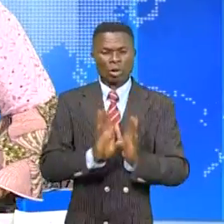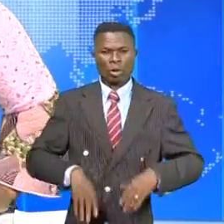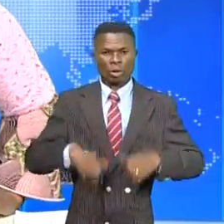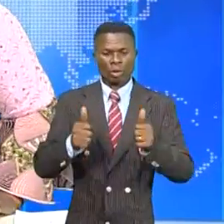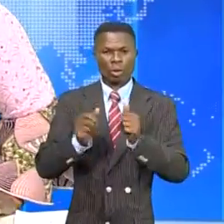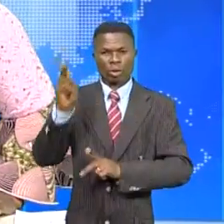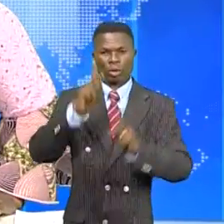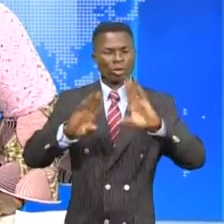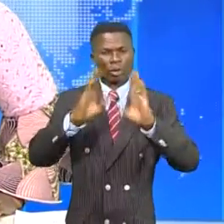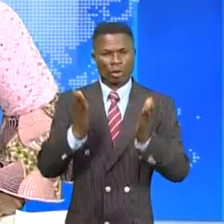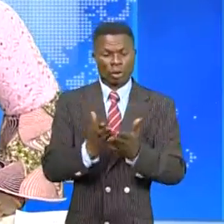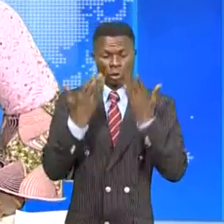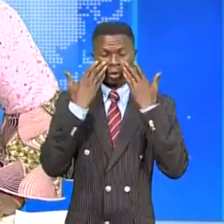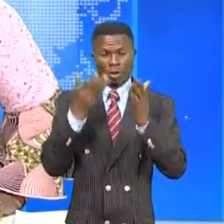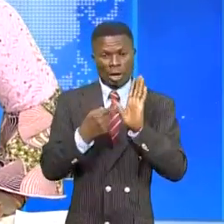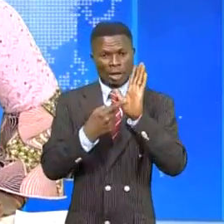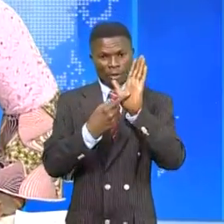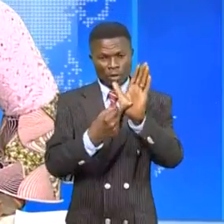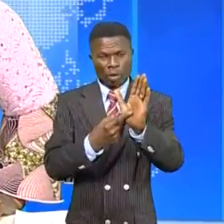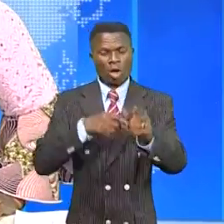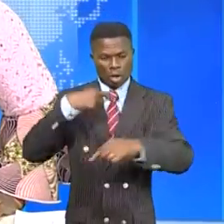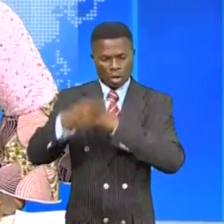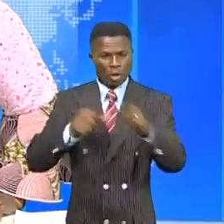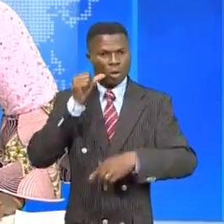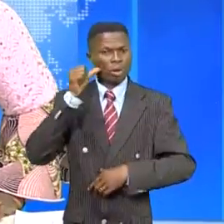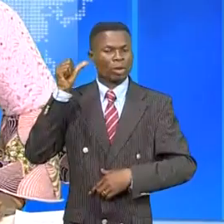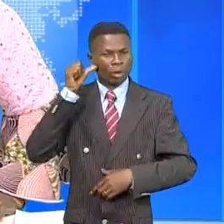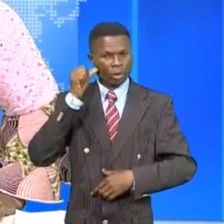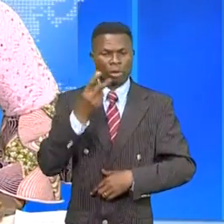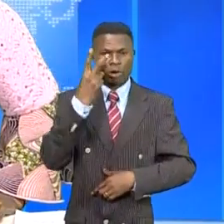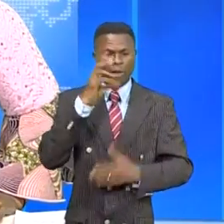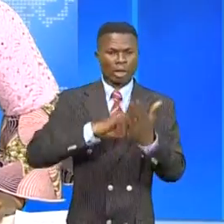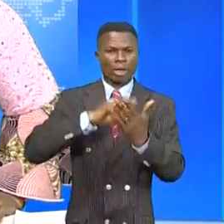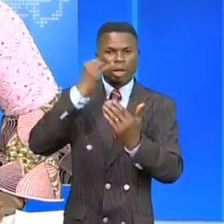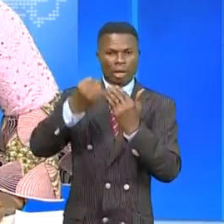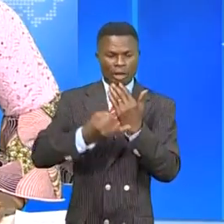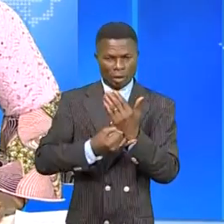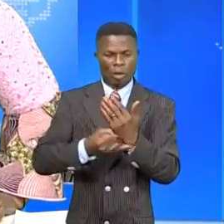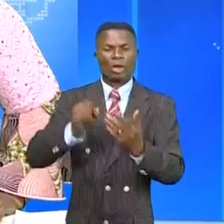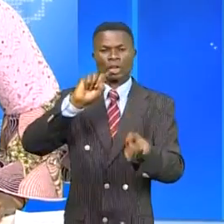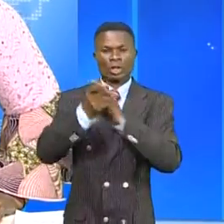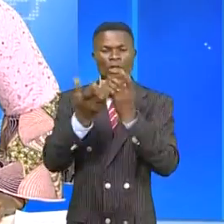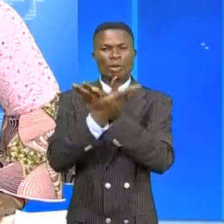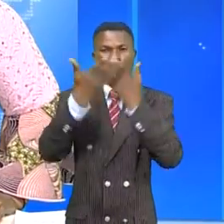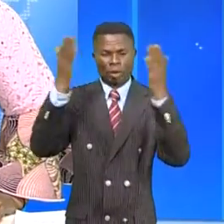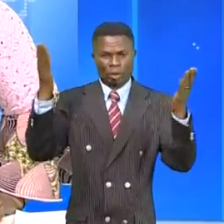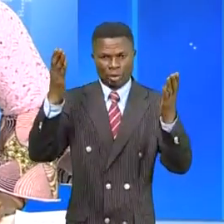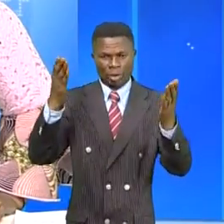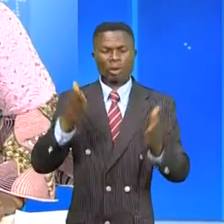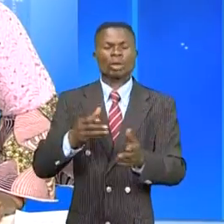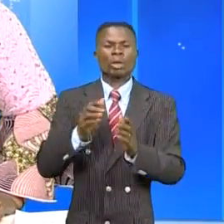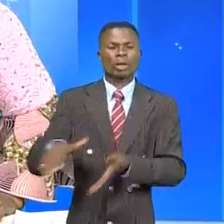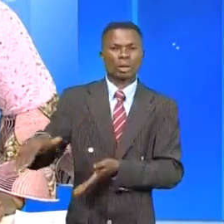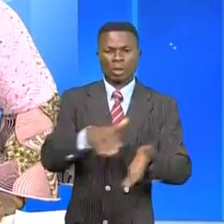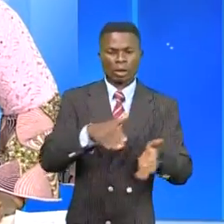ses concitoyens. Voilà qui justifie le lancement hier de deux projets de la modernisation de la voirie respectivement